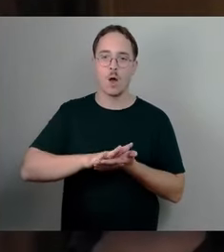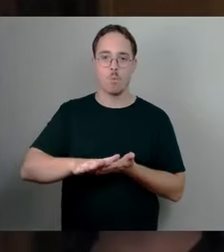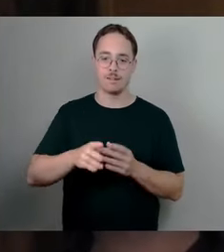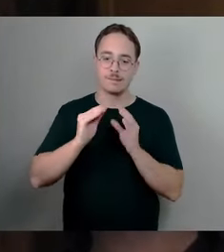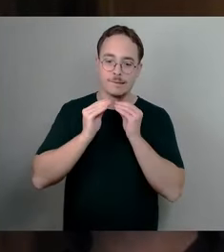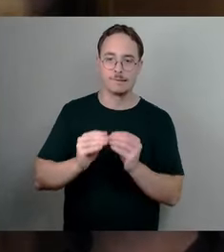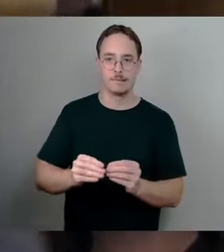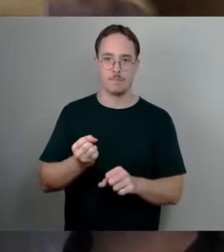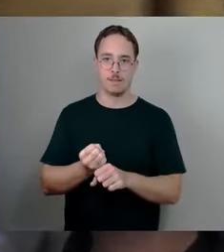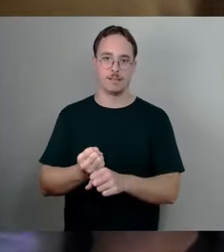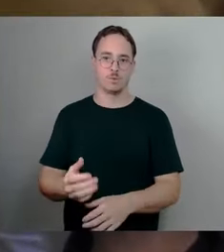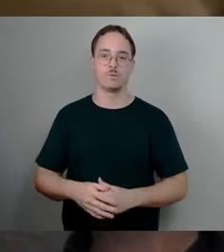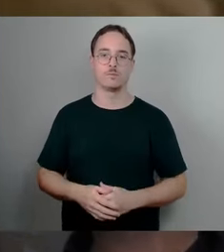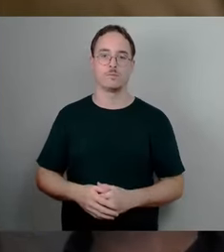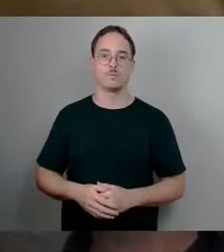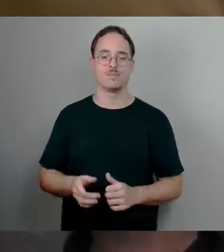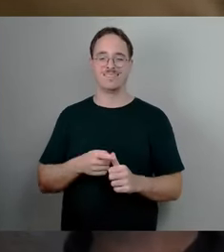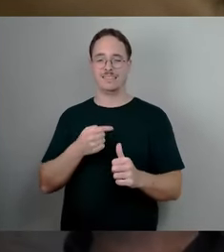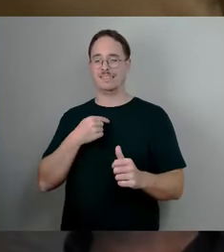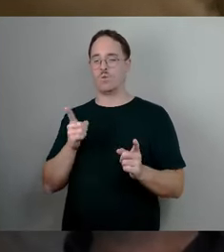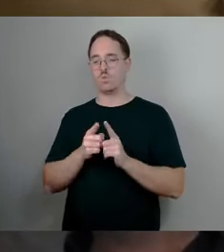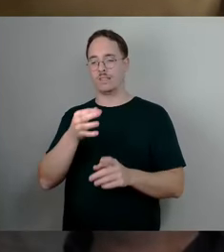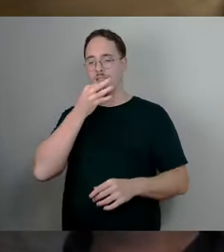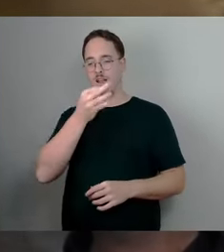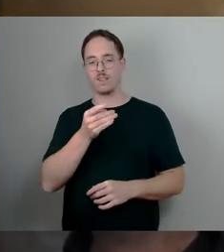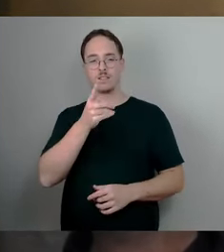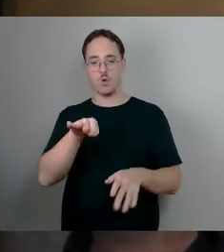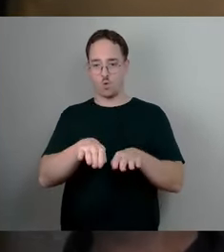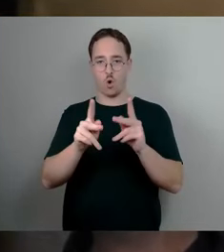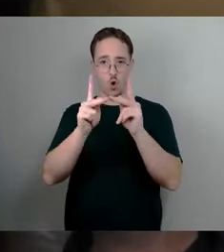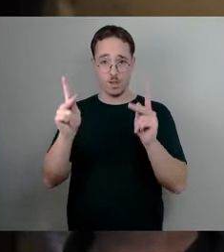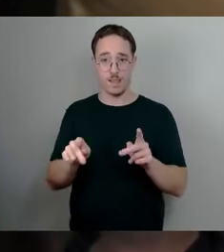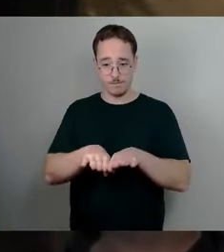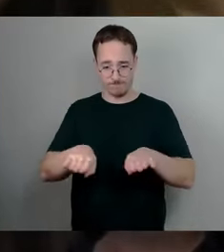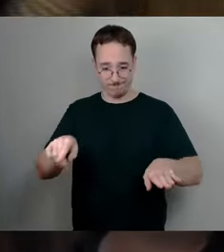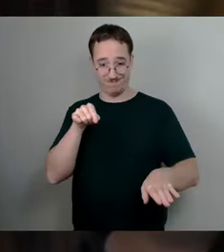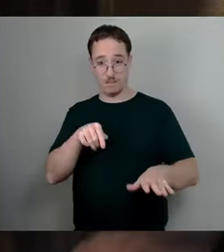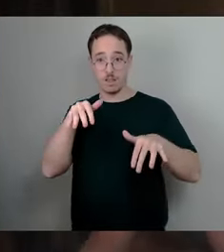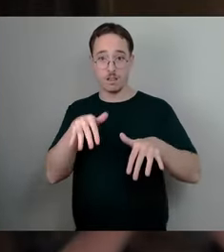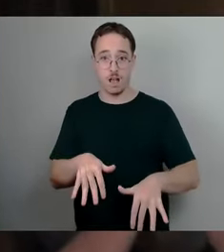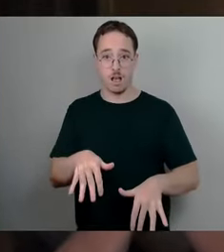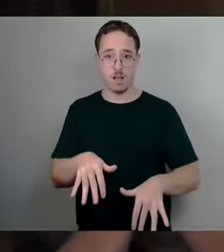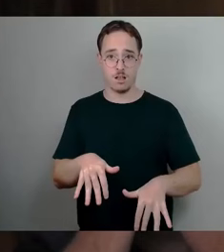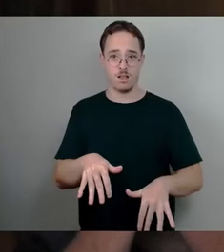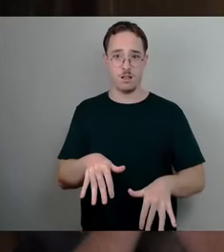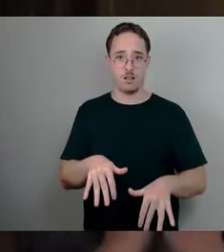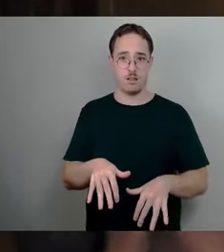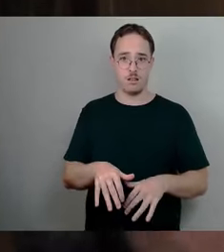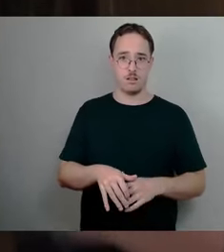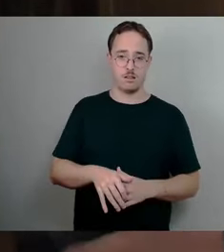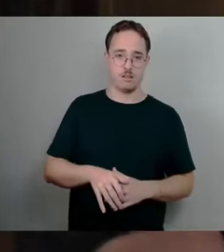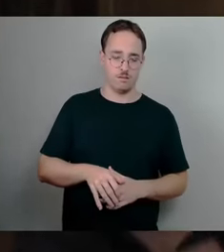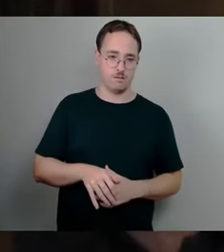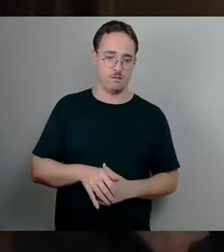Wenn Sie jetzt eine Konzeption drunter gelegt haben, die derjenige beschlossen hat, der dafür nicht zuständig ist, könnte es da nicht sein,